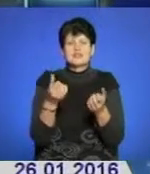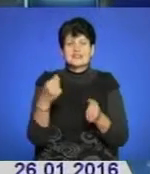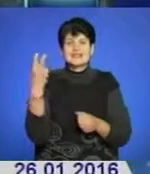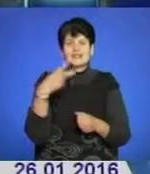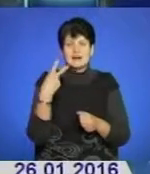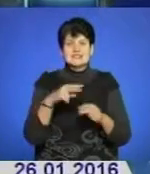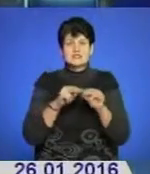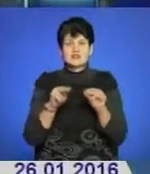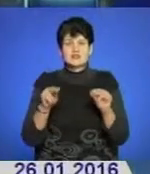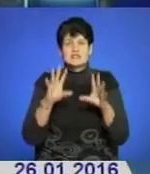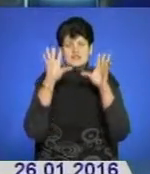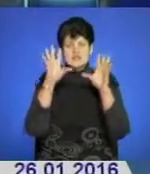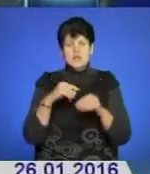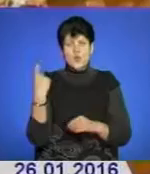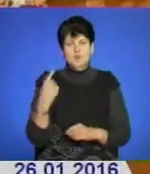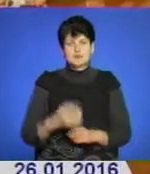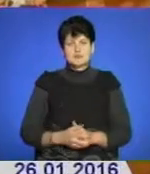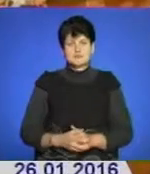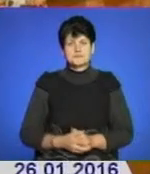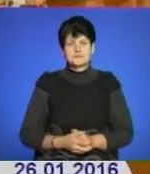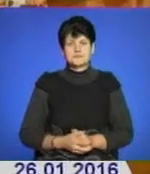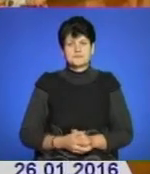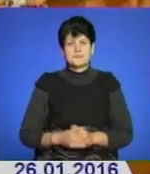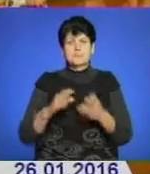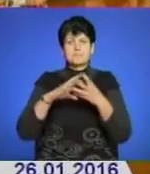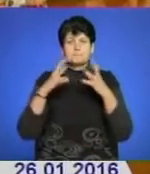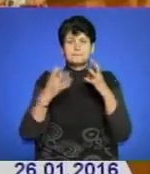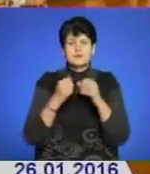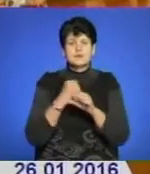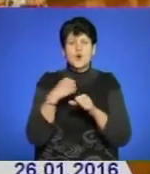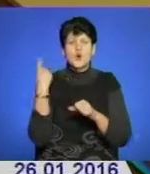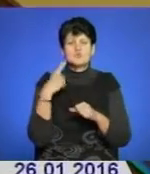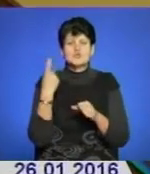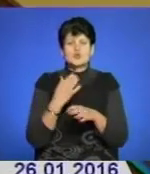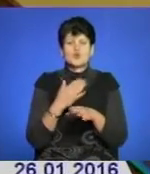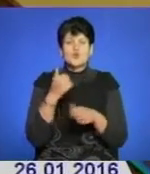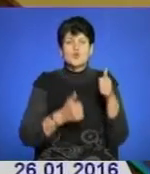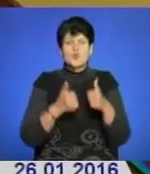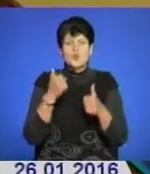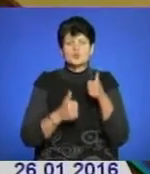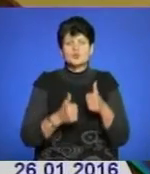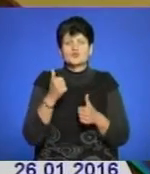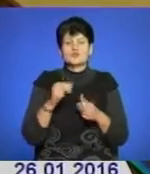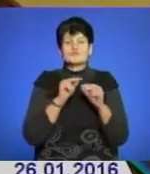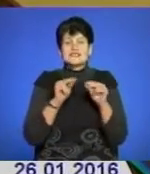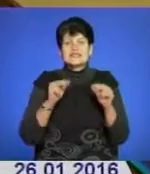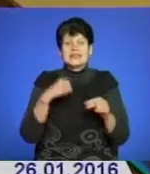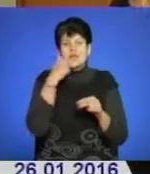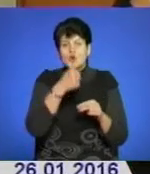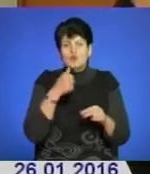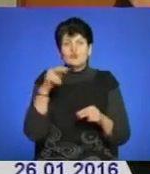педагогів з усієї області. Підбили підсумки обласного етапу всеукраїнського конкурсу «Учитель року